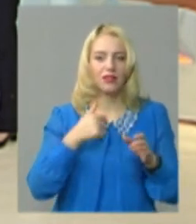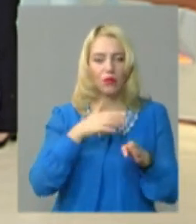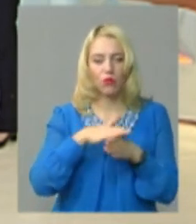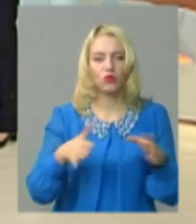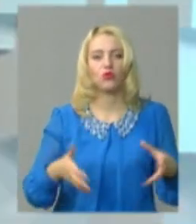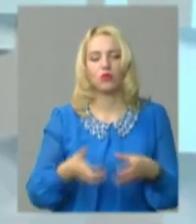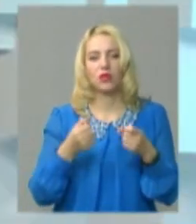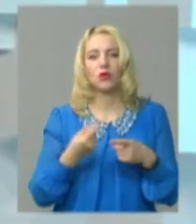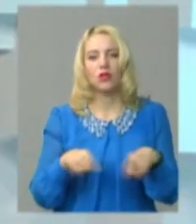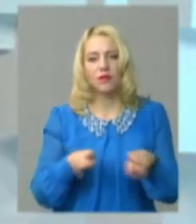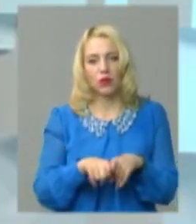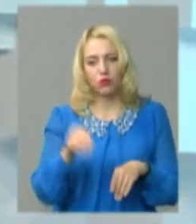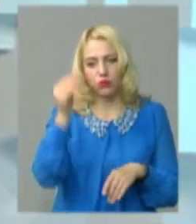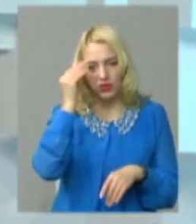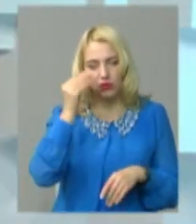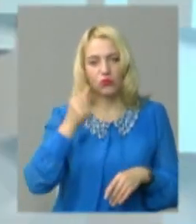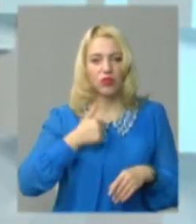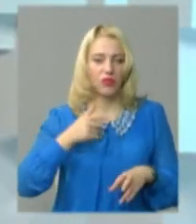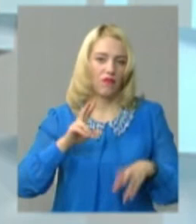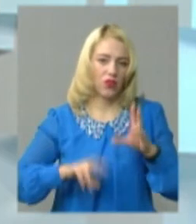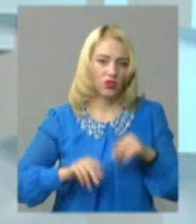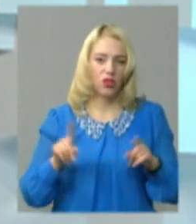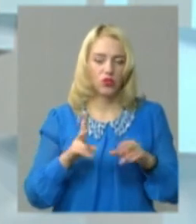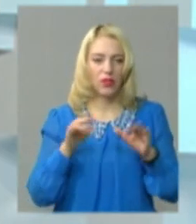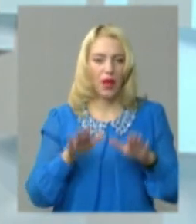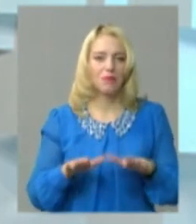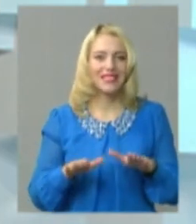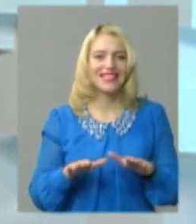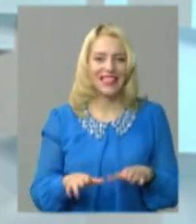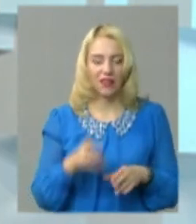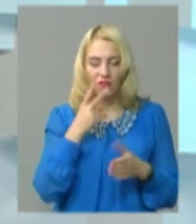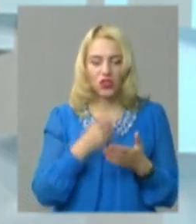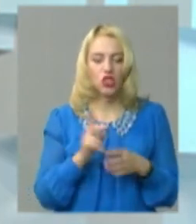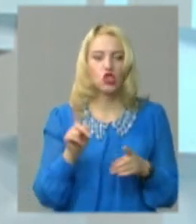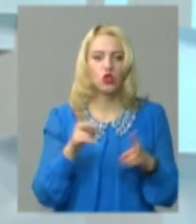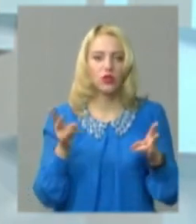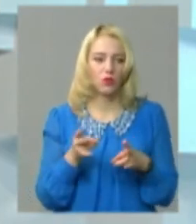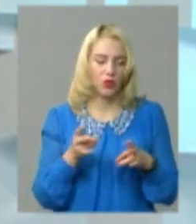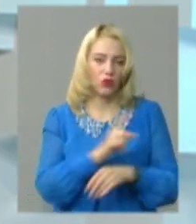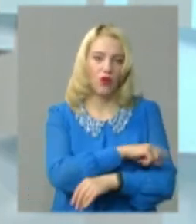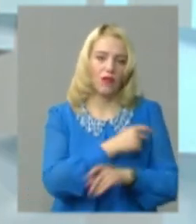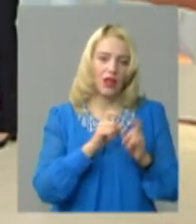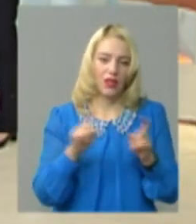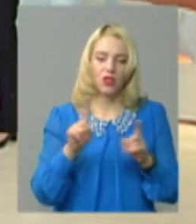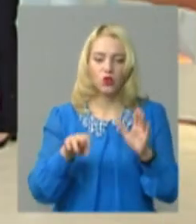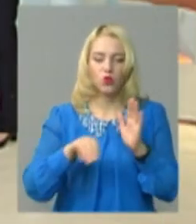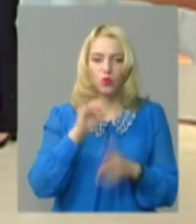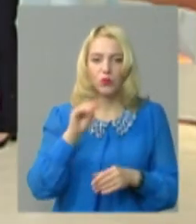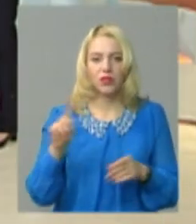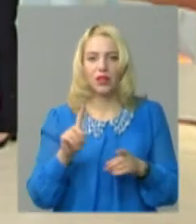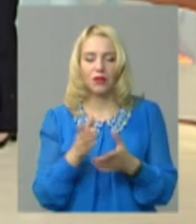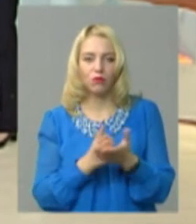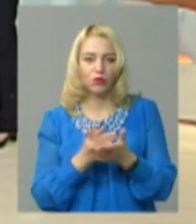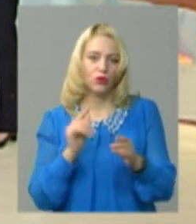повністю підтримую таку позицію і вважаю, що на місцях відніше, що необхідно в лікарні, що закупити, які